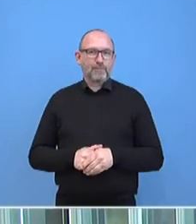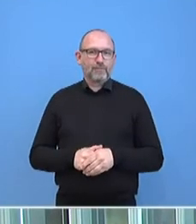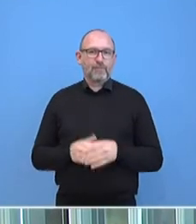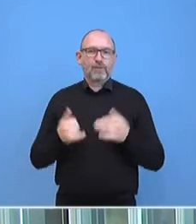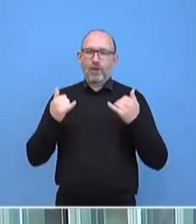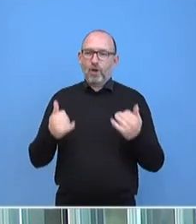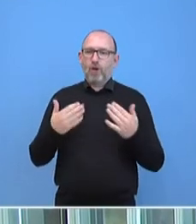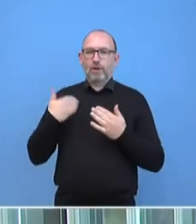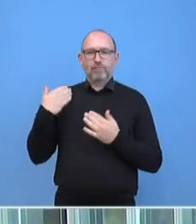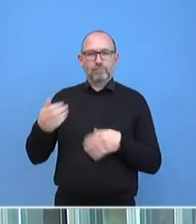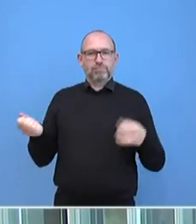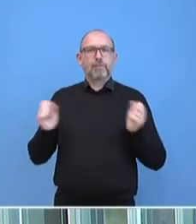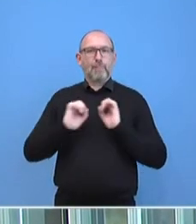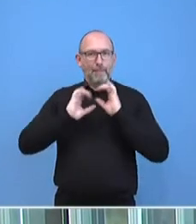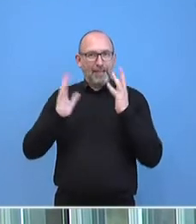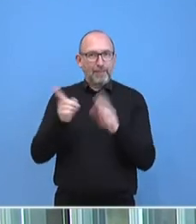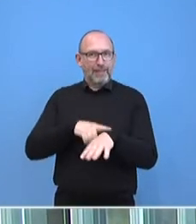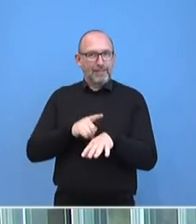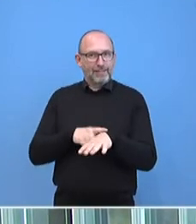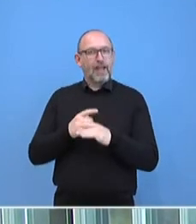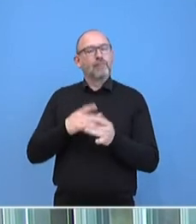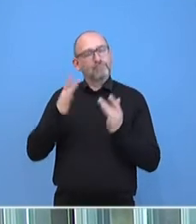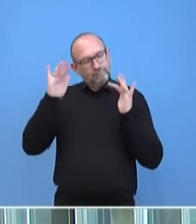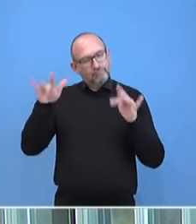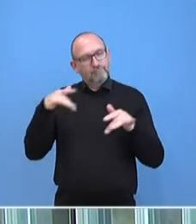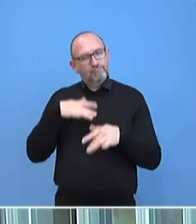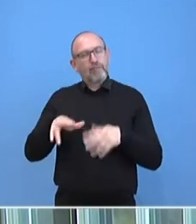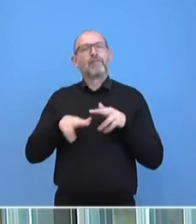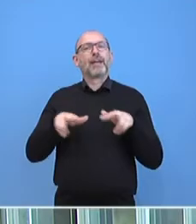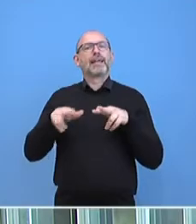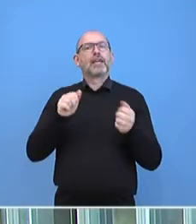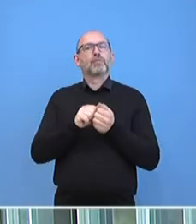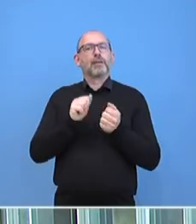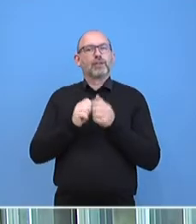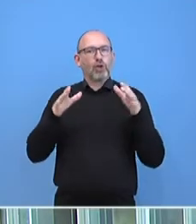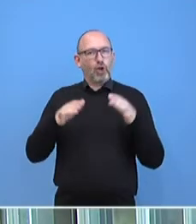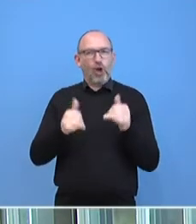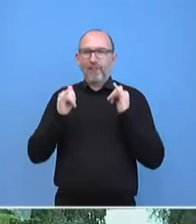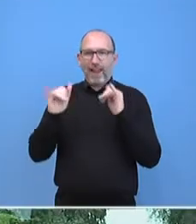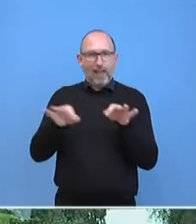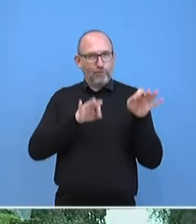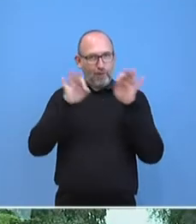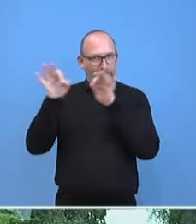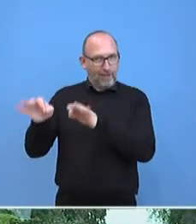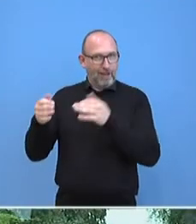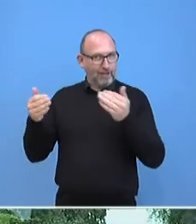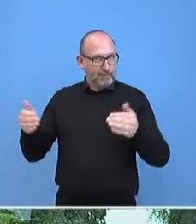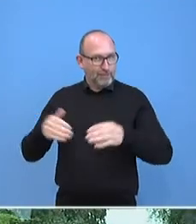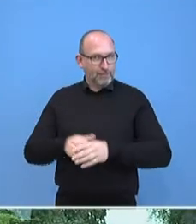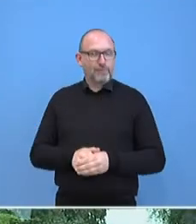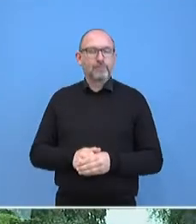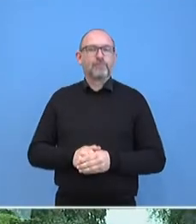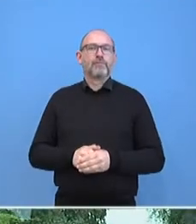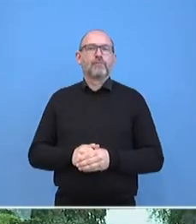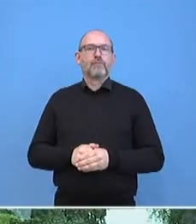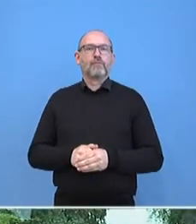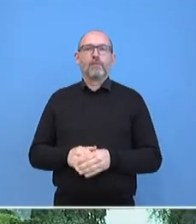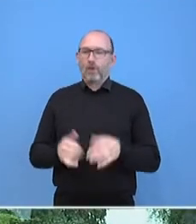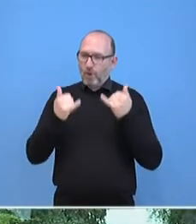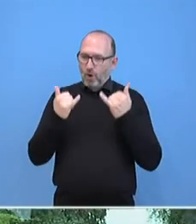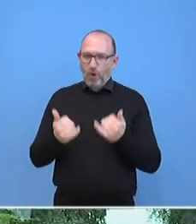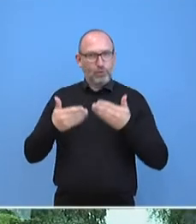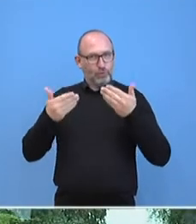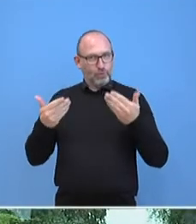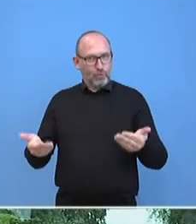seit Beginn der Pandemie, dass auch die Regierungspressekonferenzen live übertragen werden können. Das ist auch heute wieder